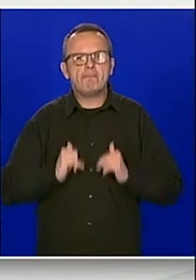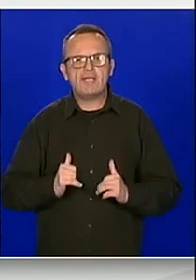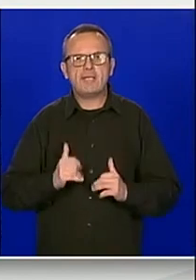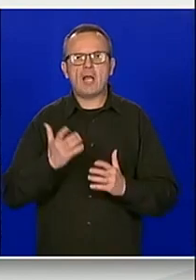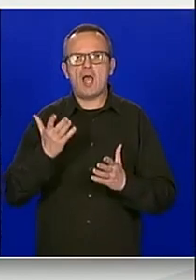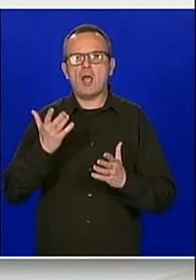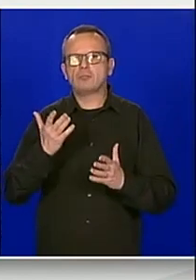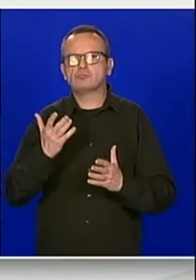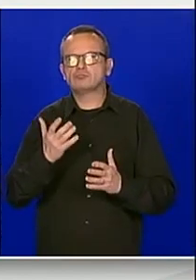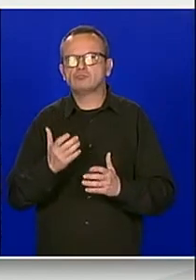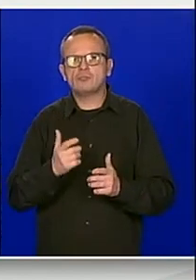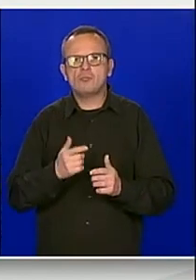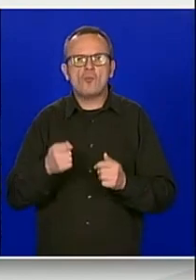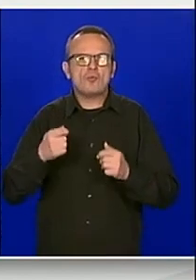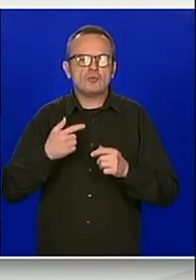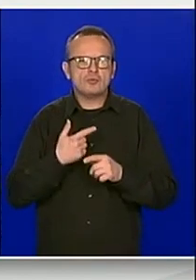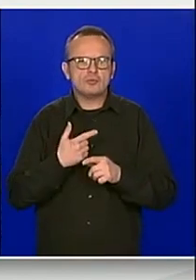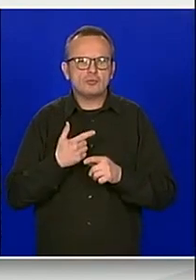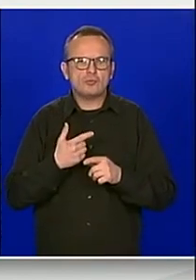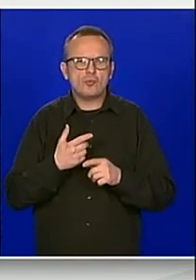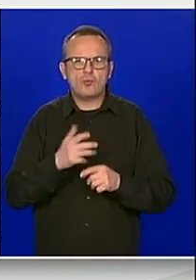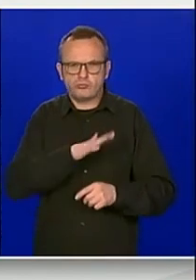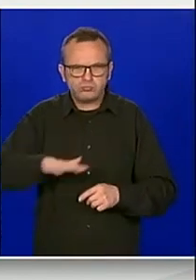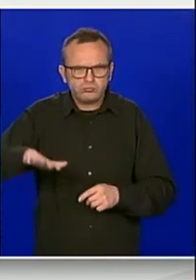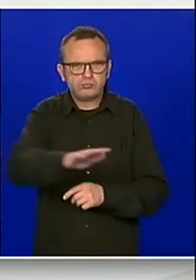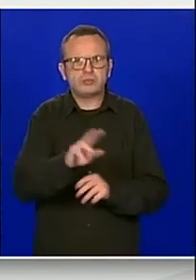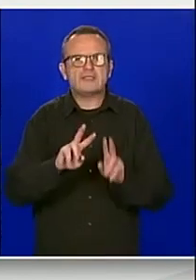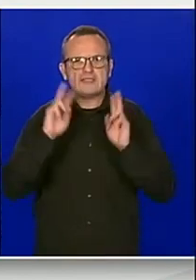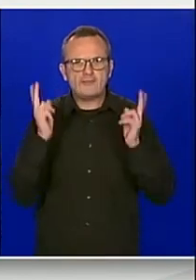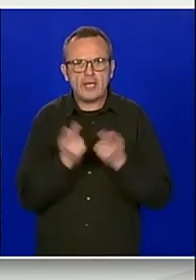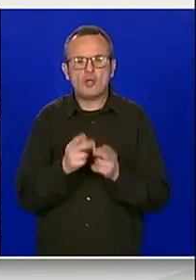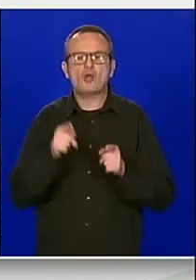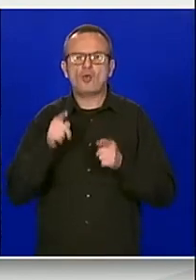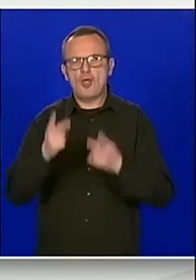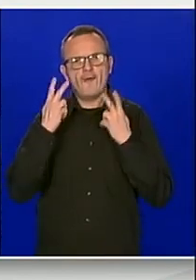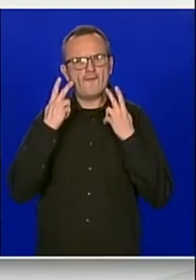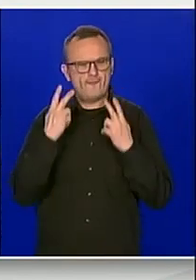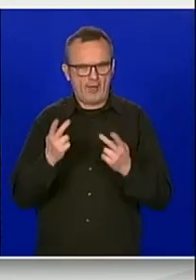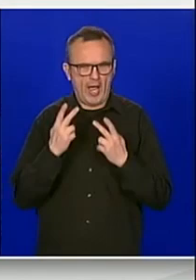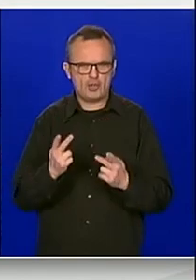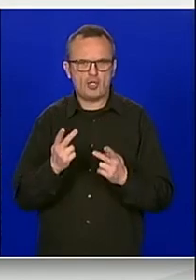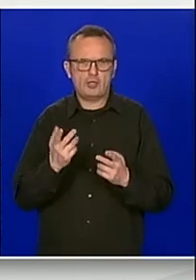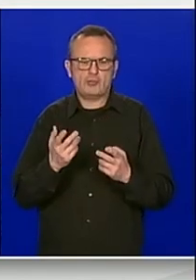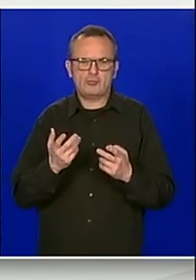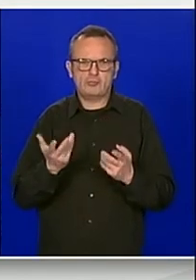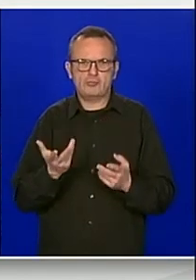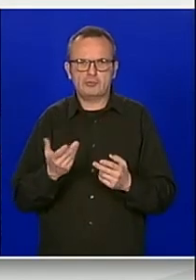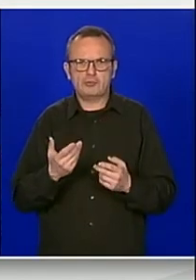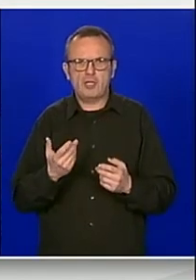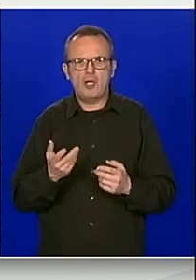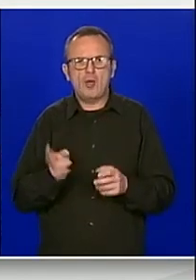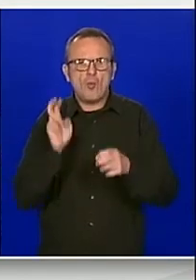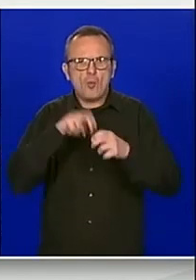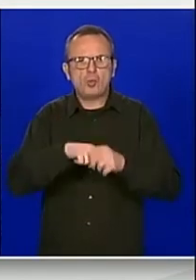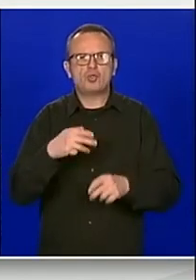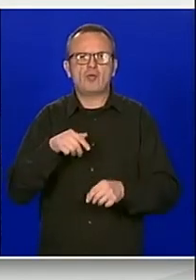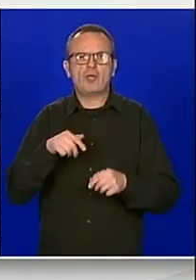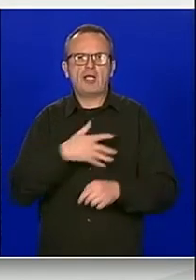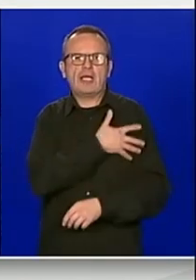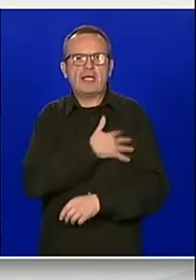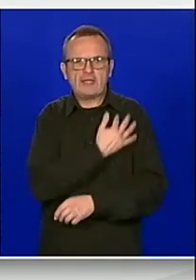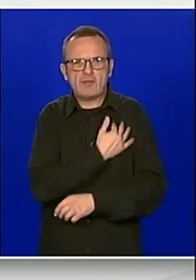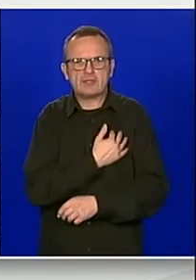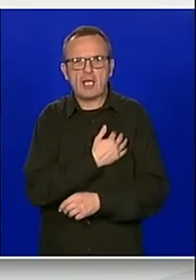i drugim aktivnostima, važan je instrument vanjske i sigurnosne politike Republike Hrvatske, koji osigurava ispunjavanje